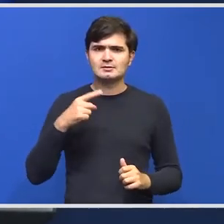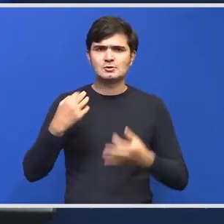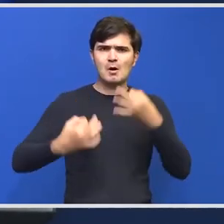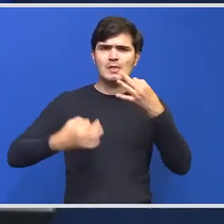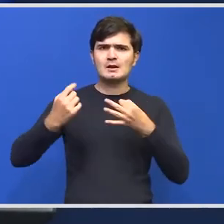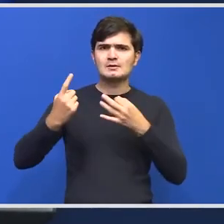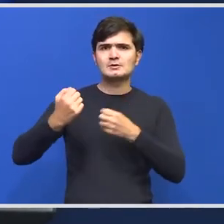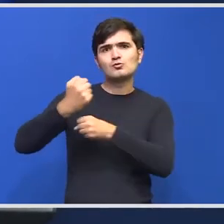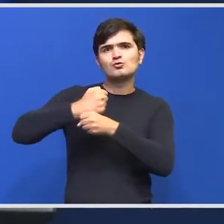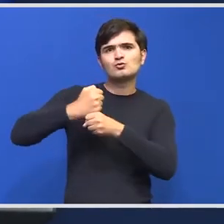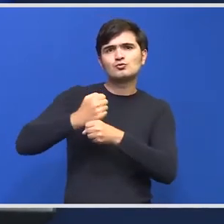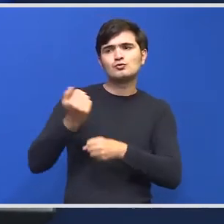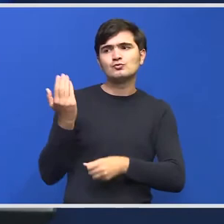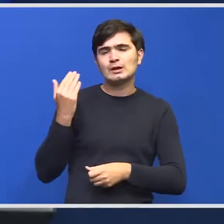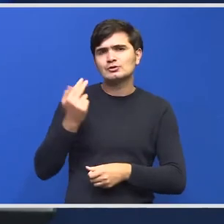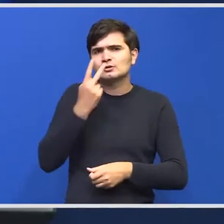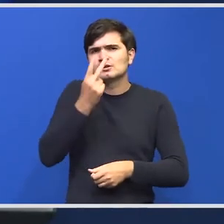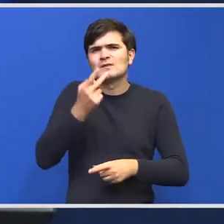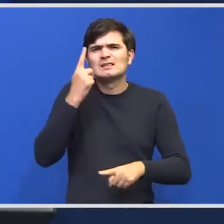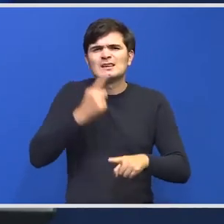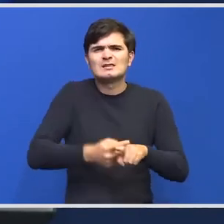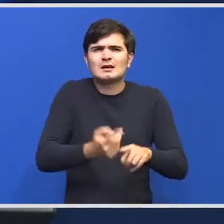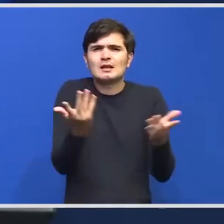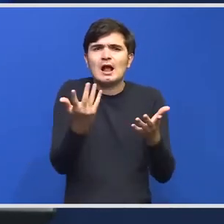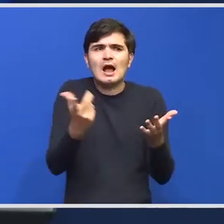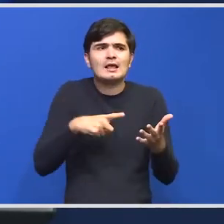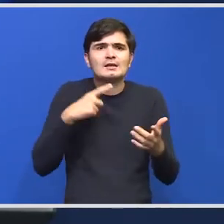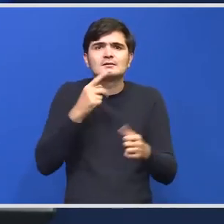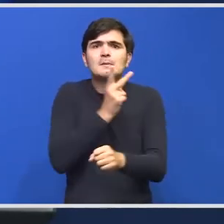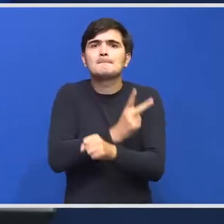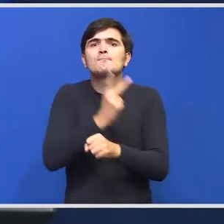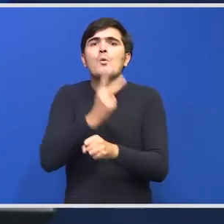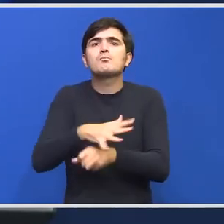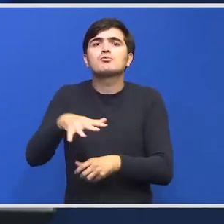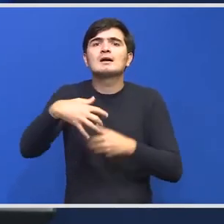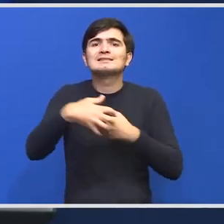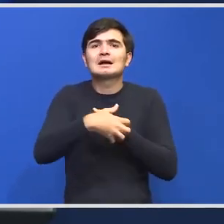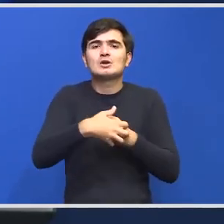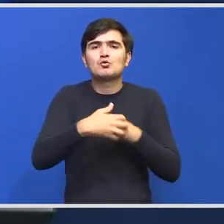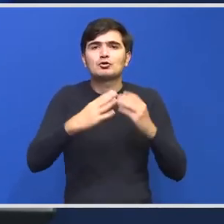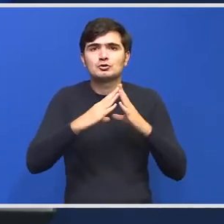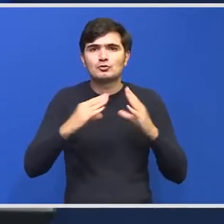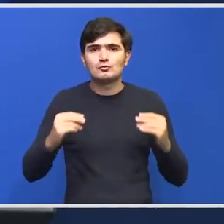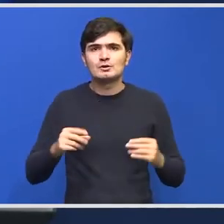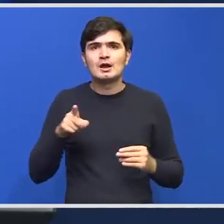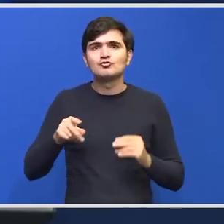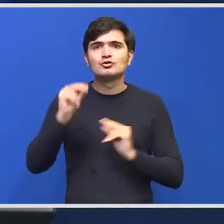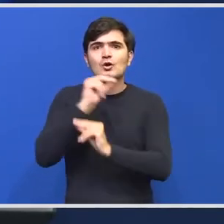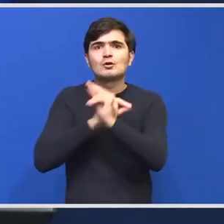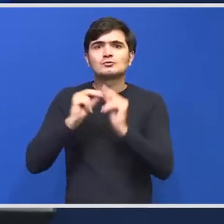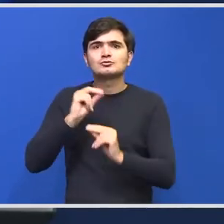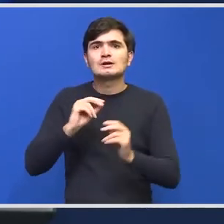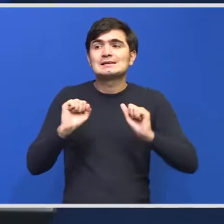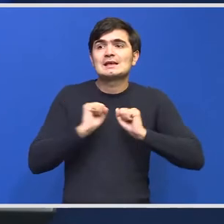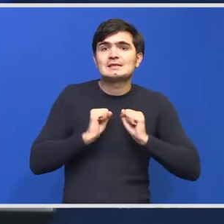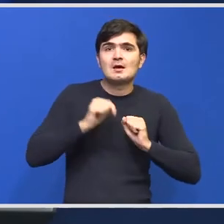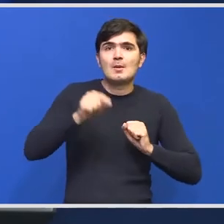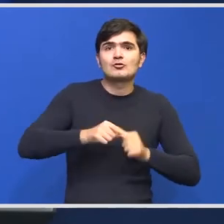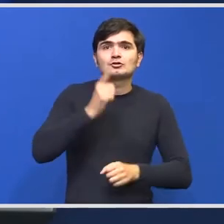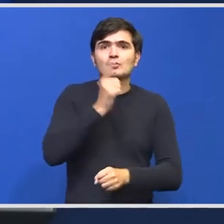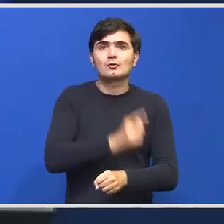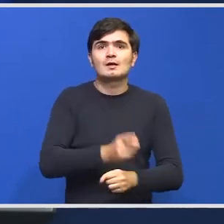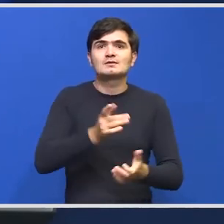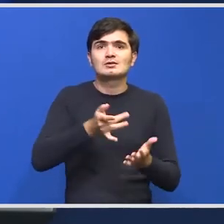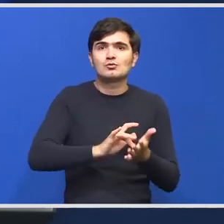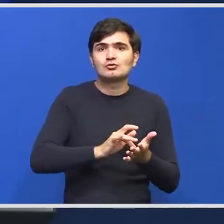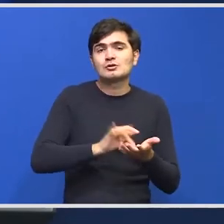să vadă exact care este populația urșilor din România și se temeau că această ordonanță de